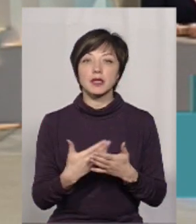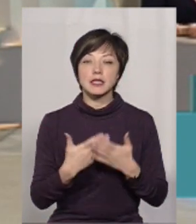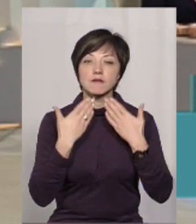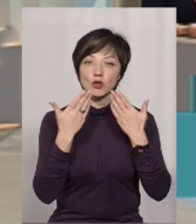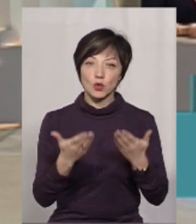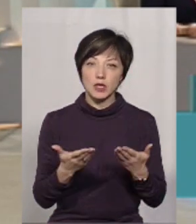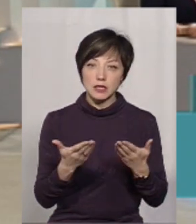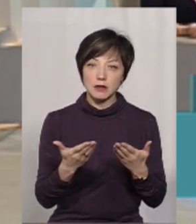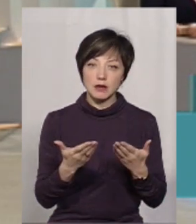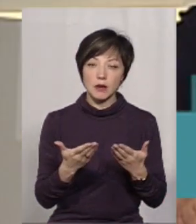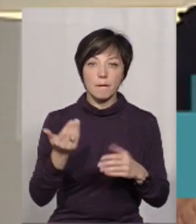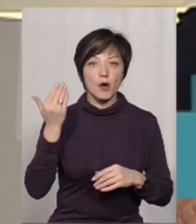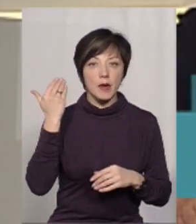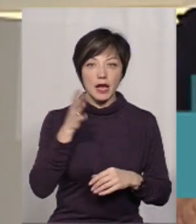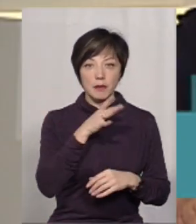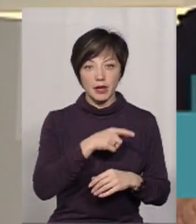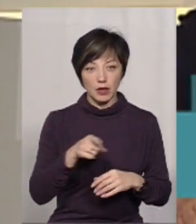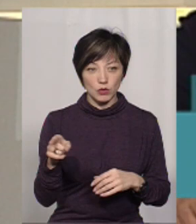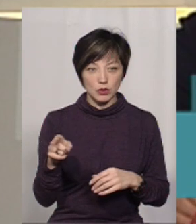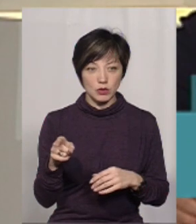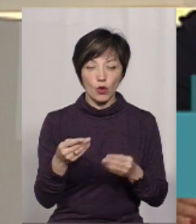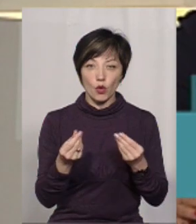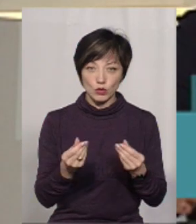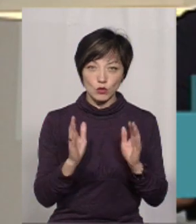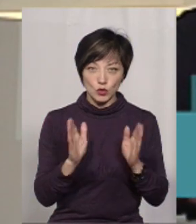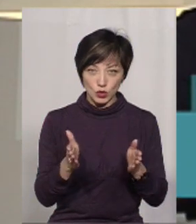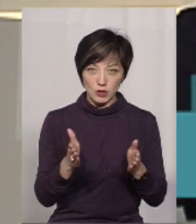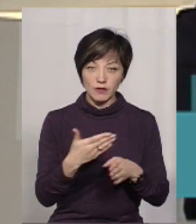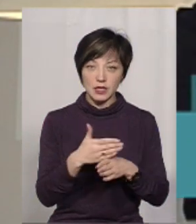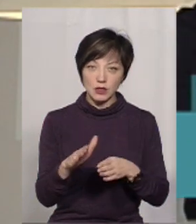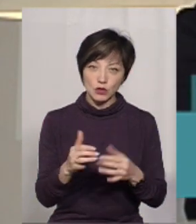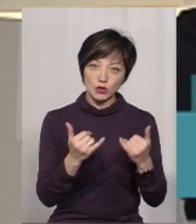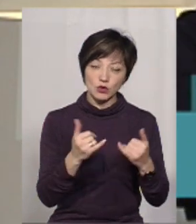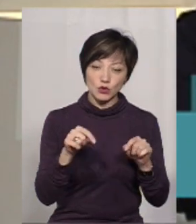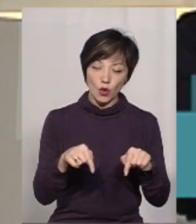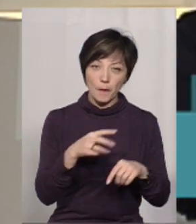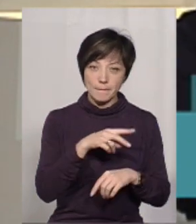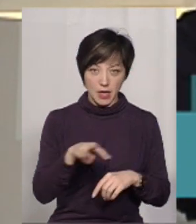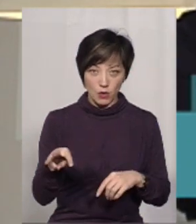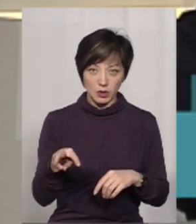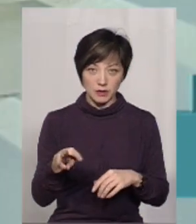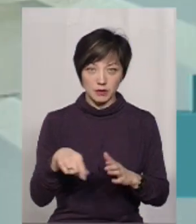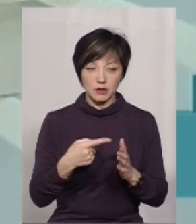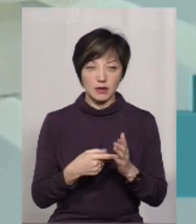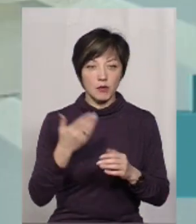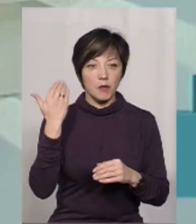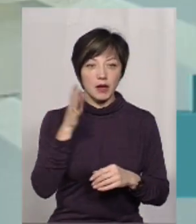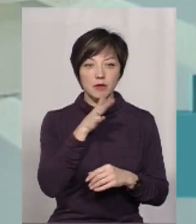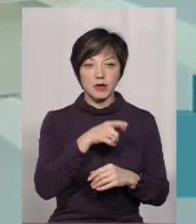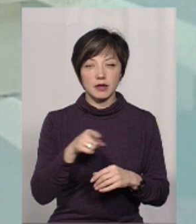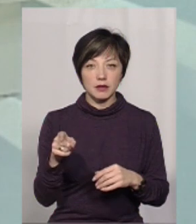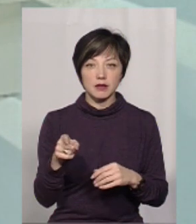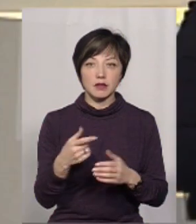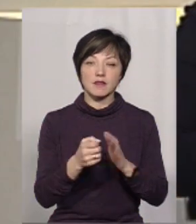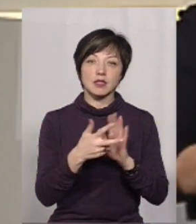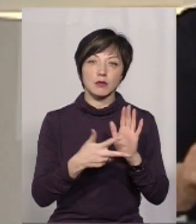до прикладу, звернулася в попередній період, кошти будуть виділятися з цього мільйона? В попередній період це